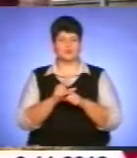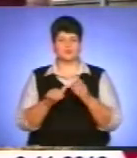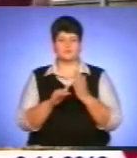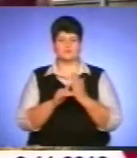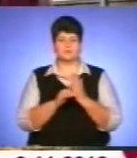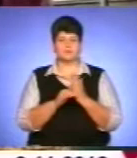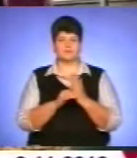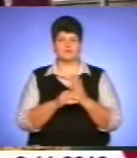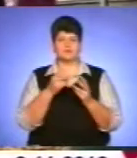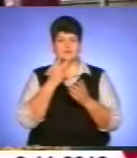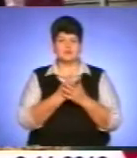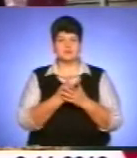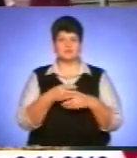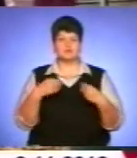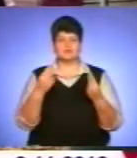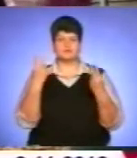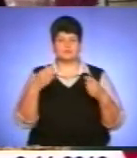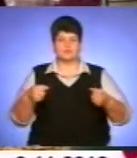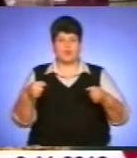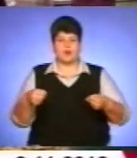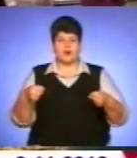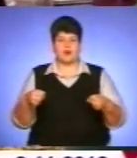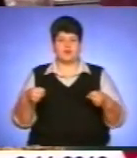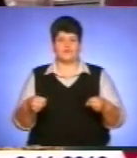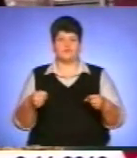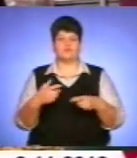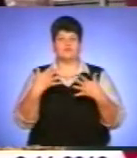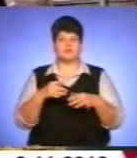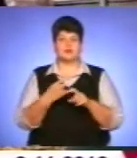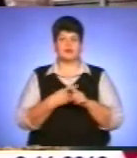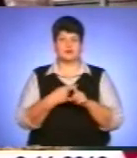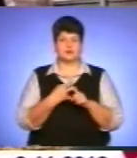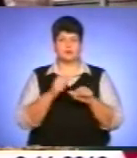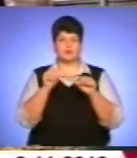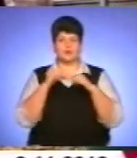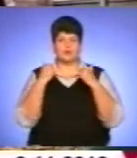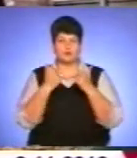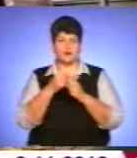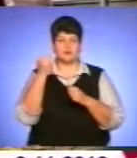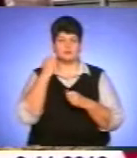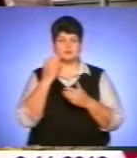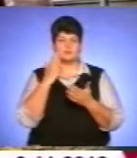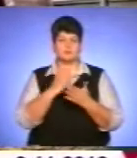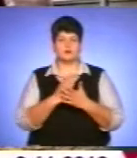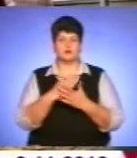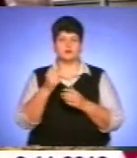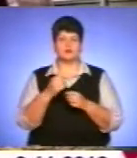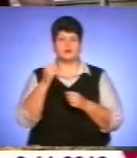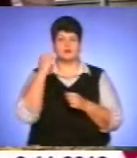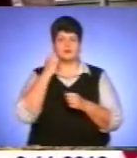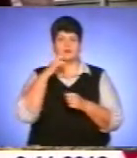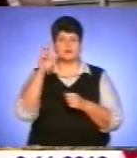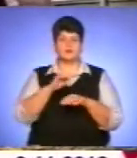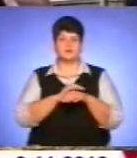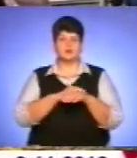Дивіться, воно несу дві руці і вже і картоплю буду дякувати, і бур'як маю. Це хвала Господа і тим